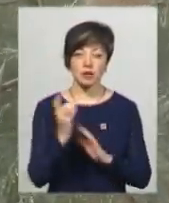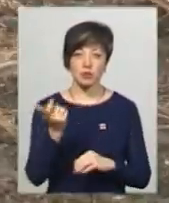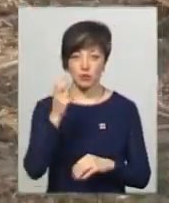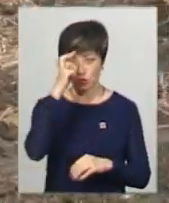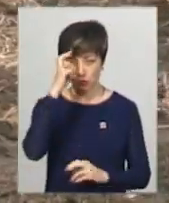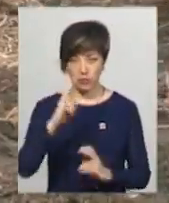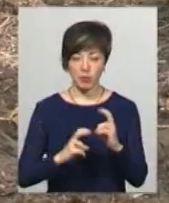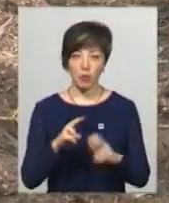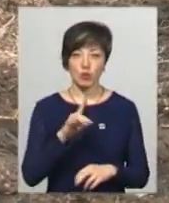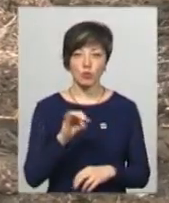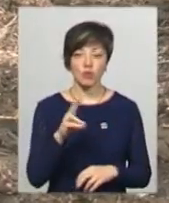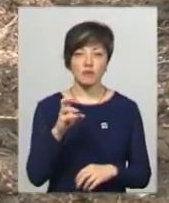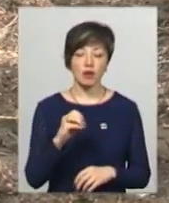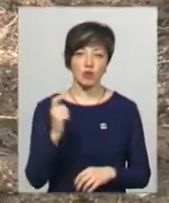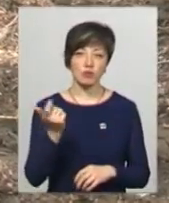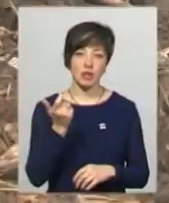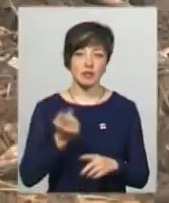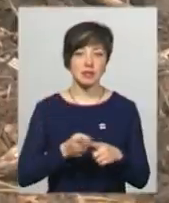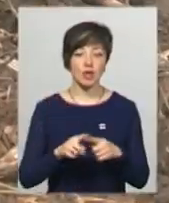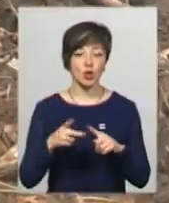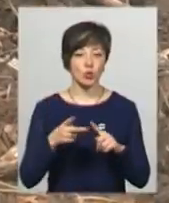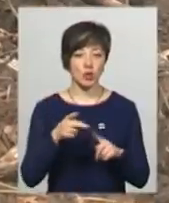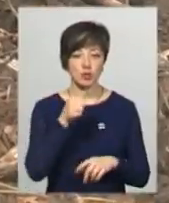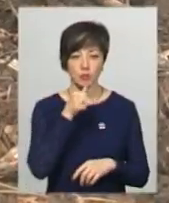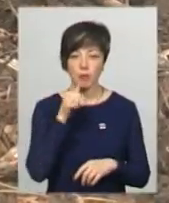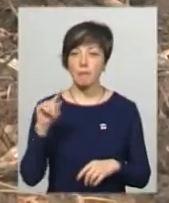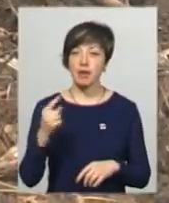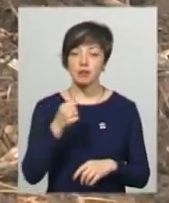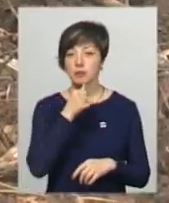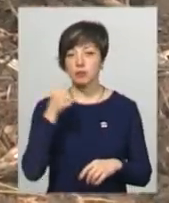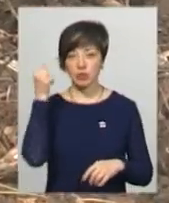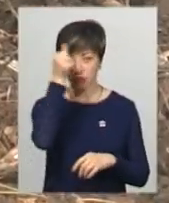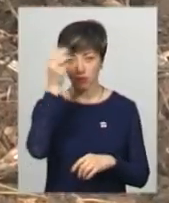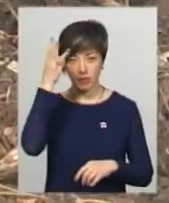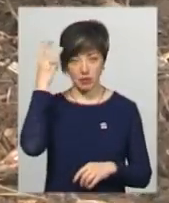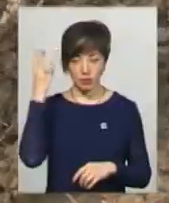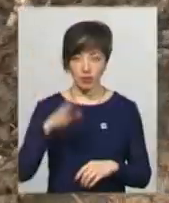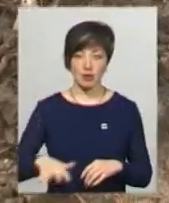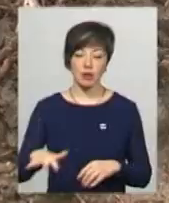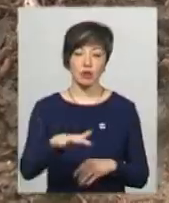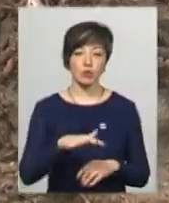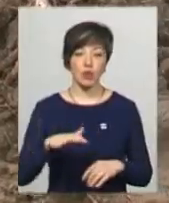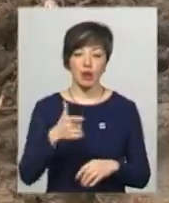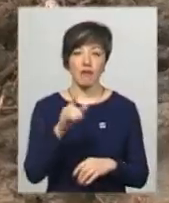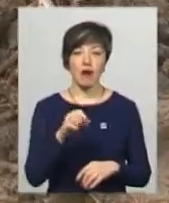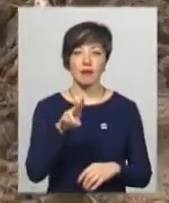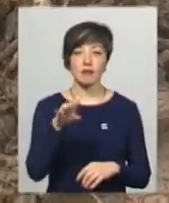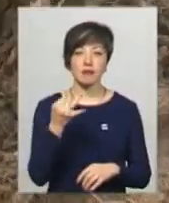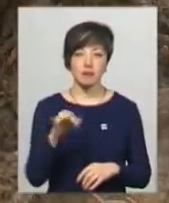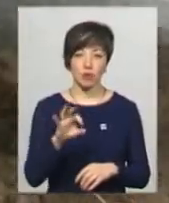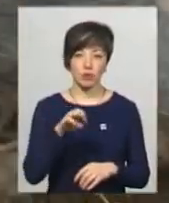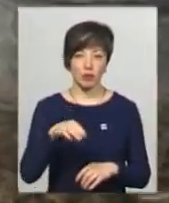державному підприємстві «Проскурівське лісове господарство» це друга спроба. Перша була торік у Хмельницькому лісництві на території Гвардійської ОТГ.